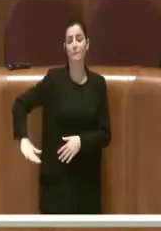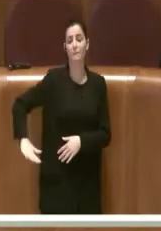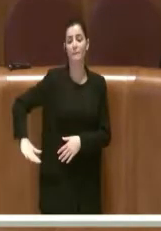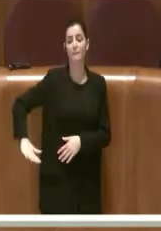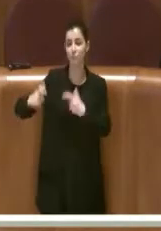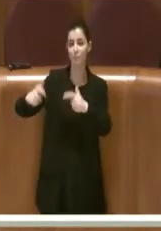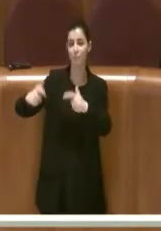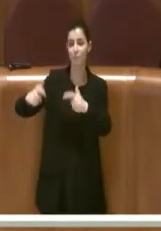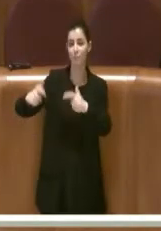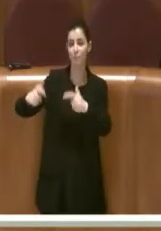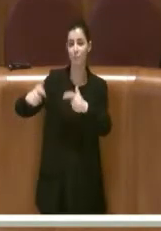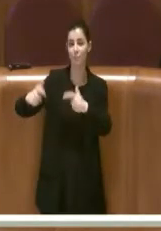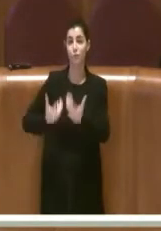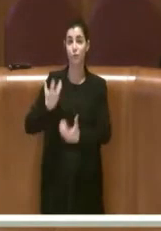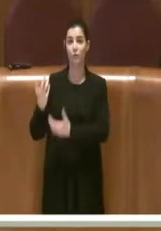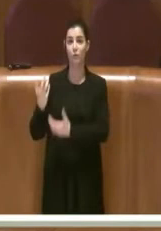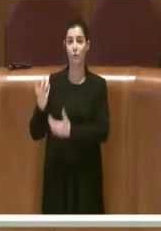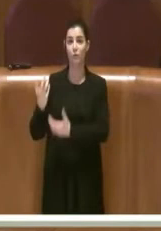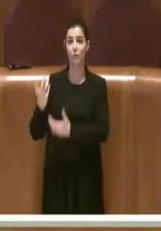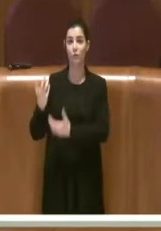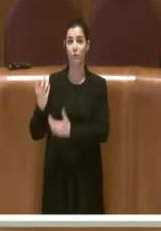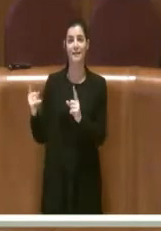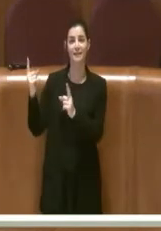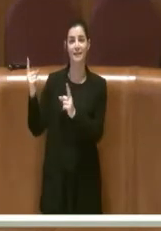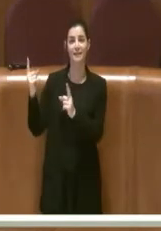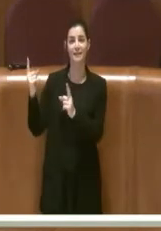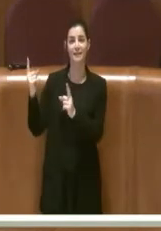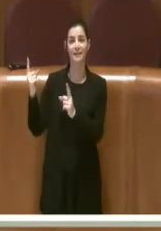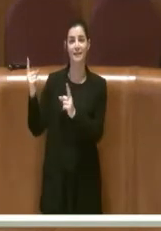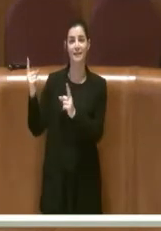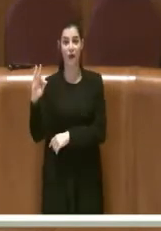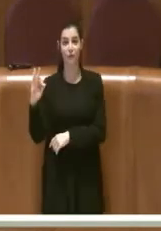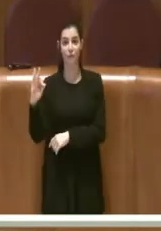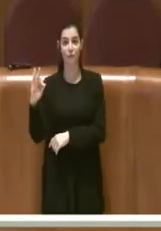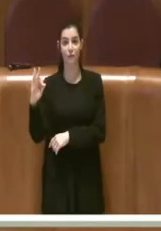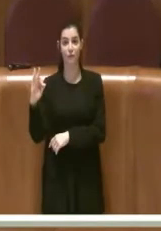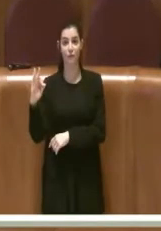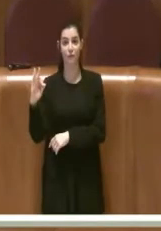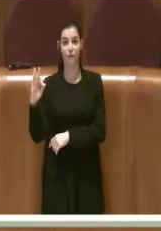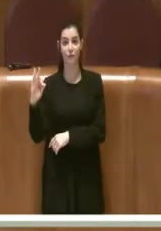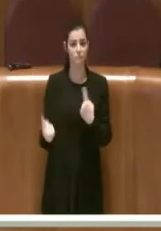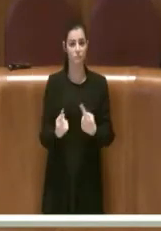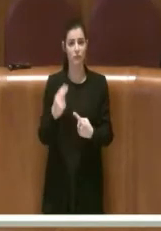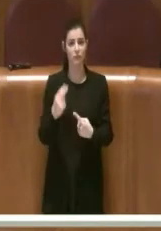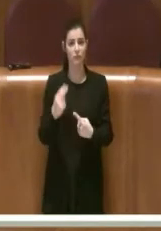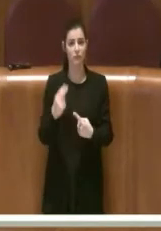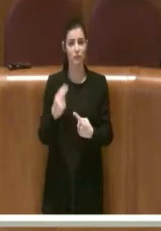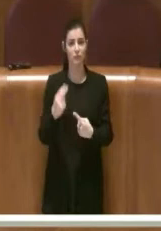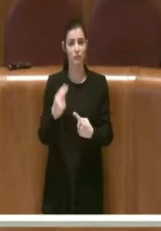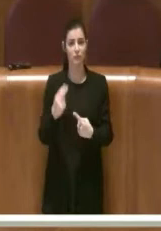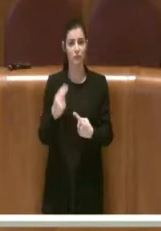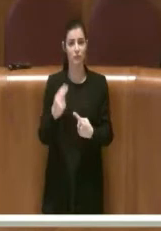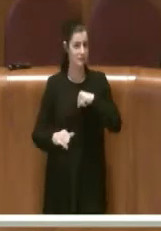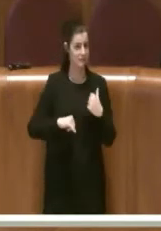percorse dal fuoco all'interno della pineta di Castelfusano. Noi su questo, Presidente, ricordiamoci la ferita aperta all